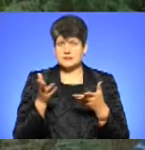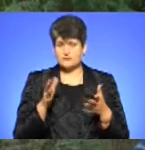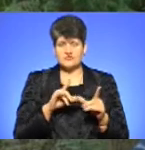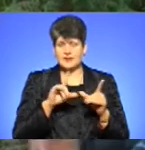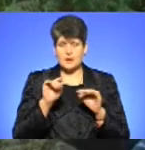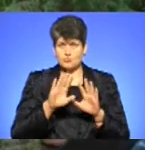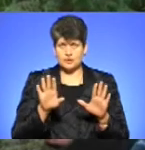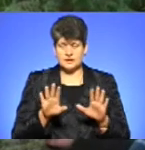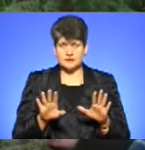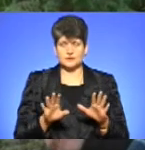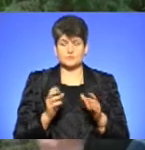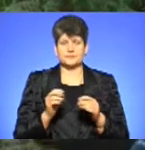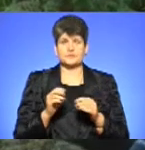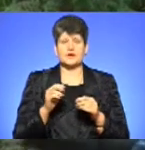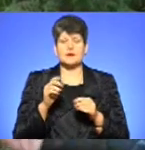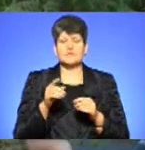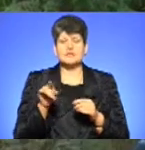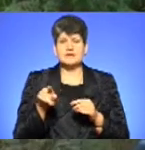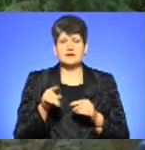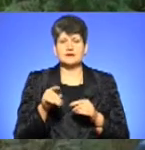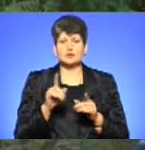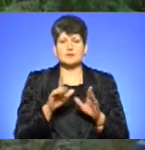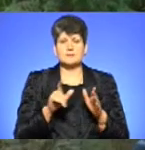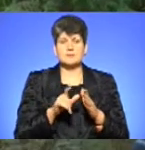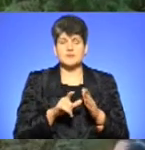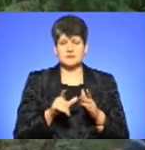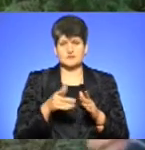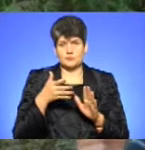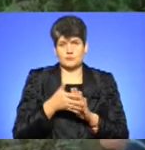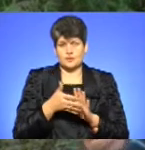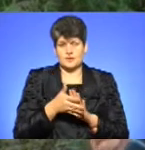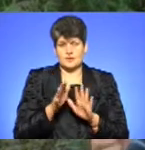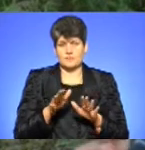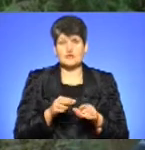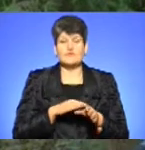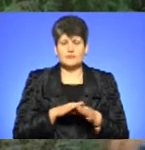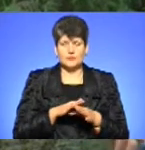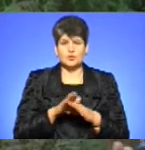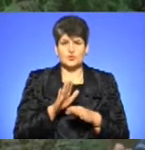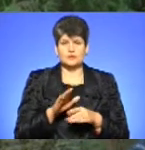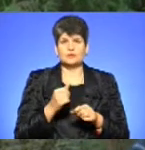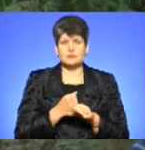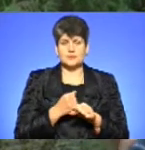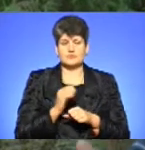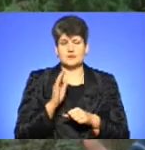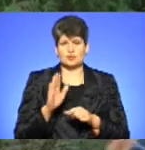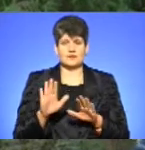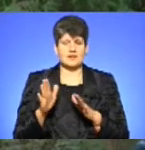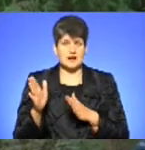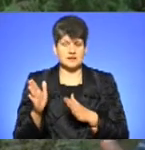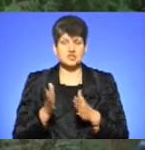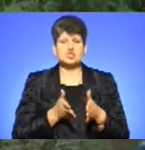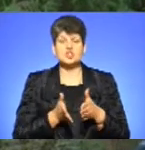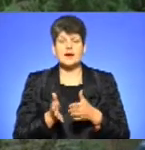поїдуть. Навіть, що немає репорта російськомовний, вони дві після, не є проблемно для них пам'ятати. Тобто, воно реалізовується, тому напрацьований буде варіант. Варіант,